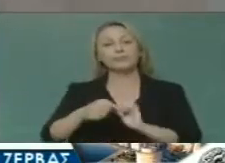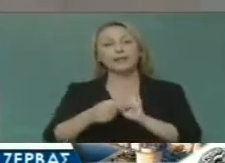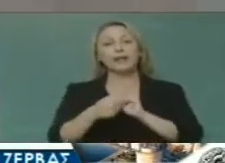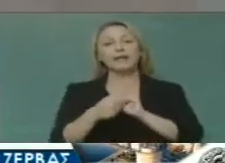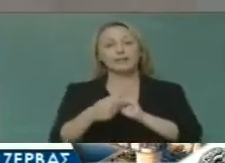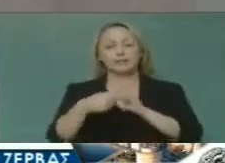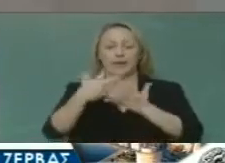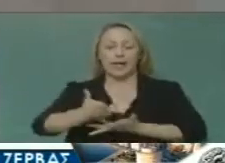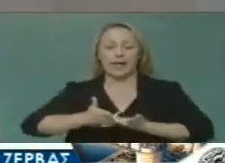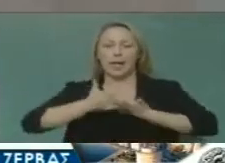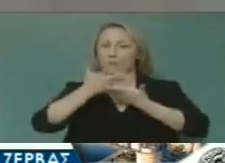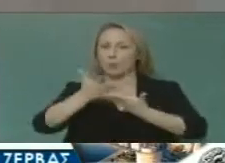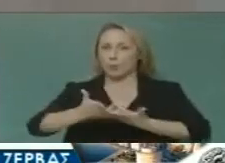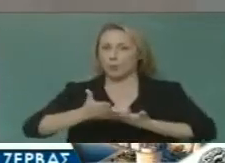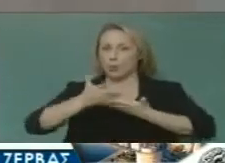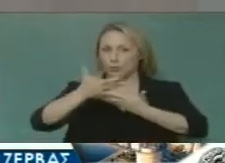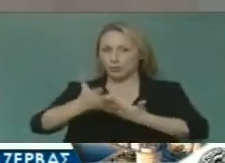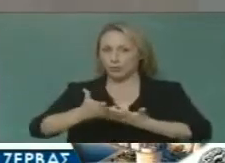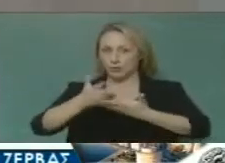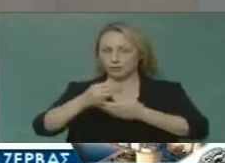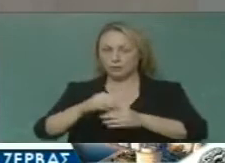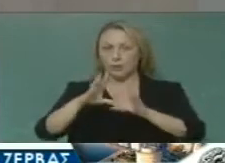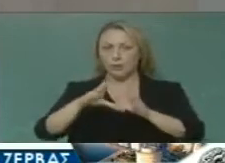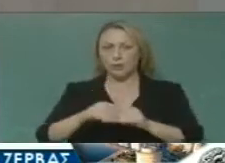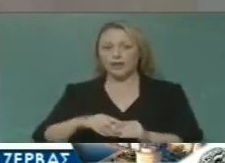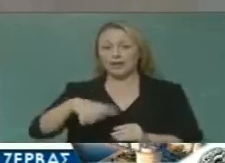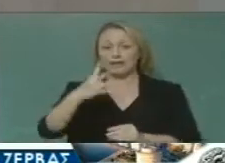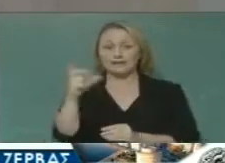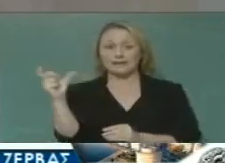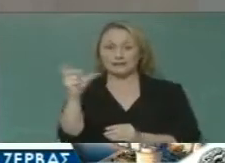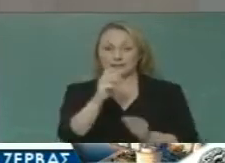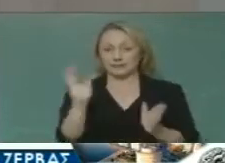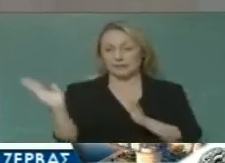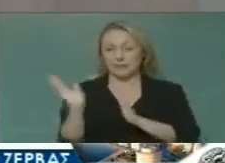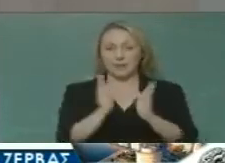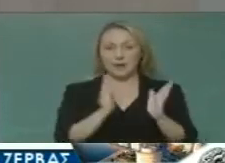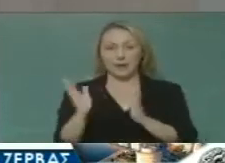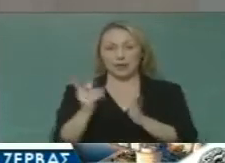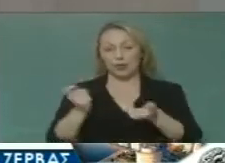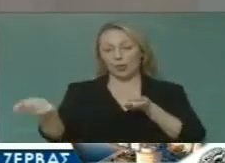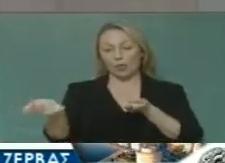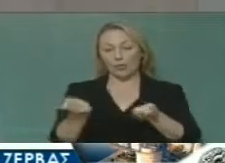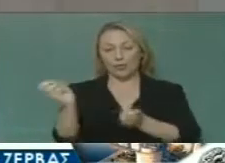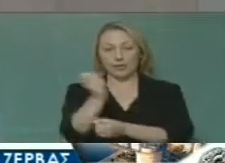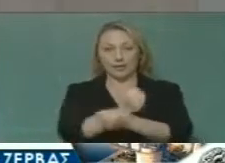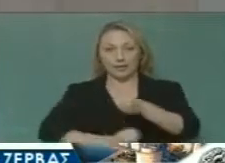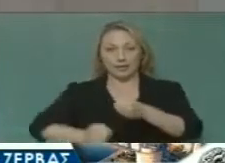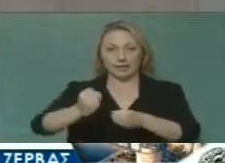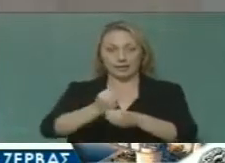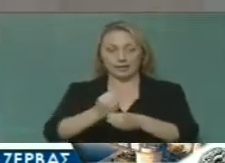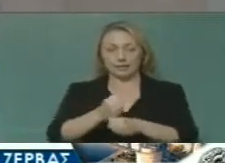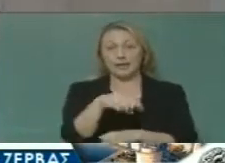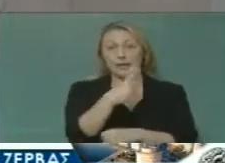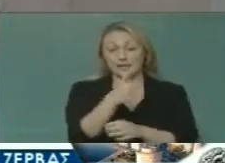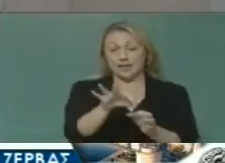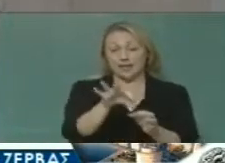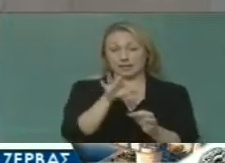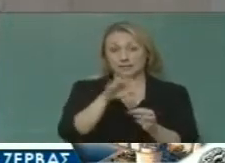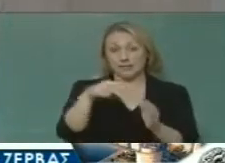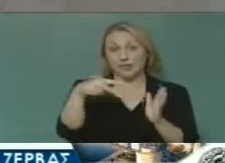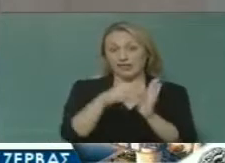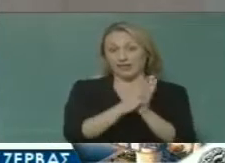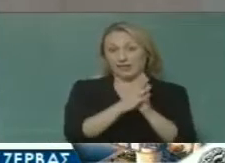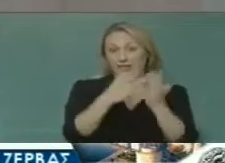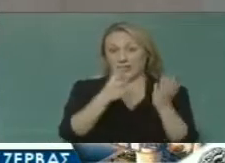αυτόν τον απολογισμό το έργο του πρώτου τετραμήνου της διοίκησής μας δηλαδή από την 1η Σεπτεμβρίου 2019